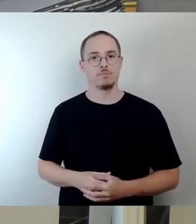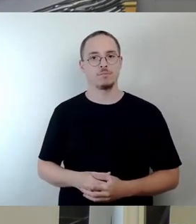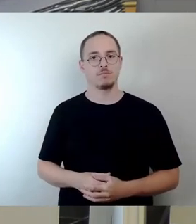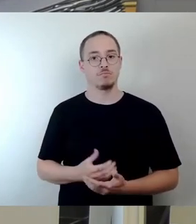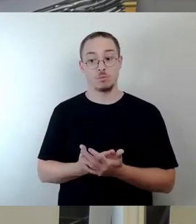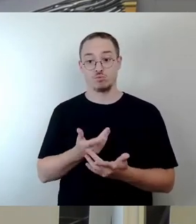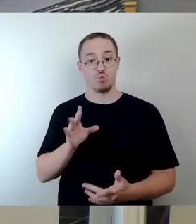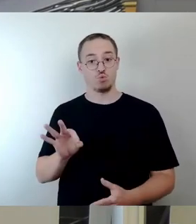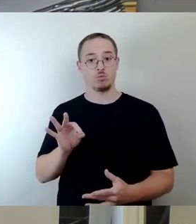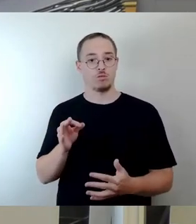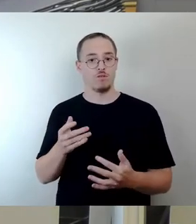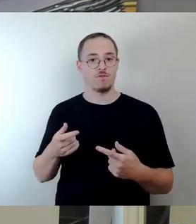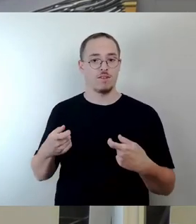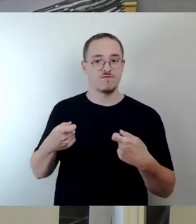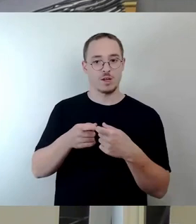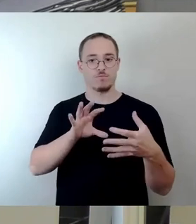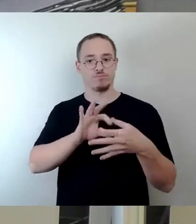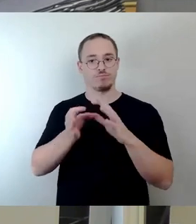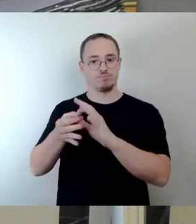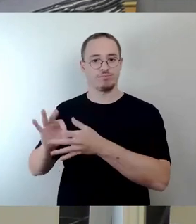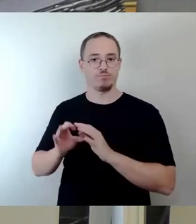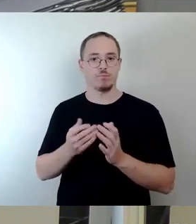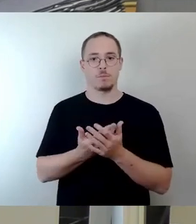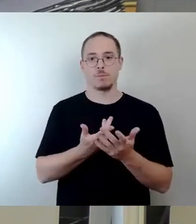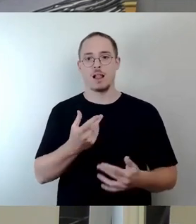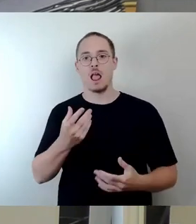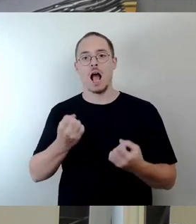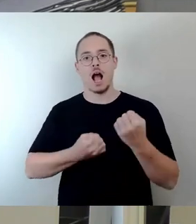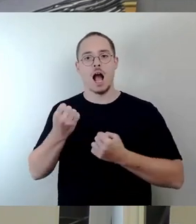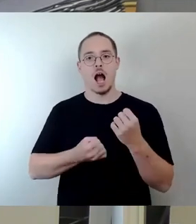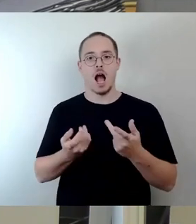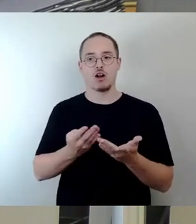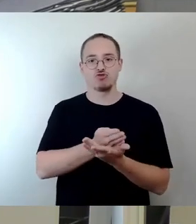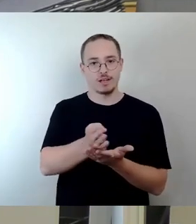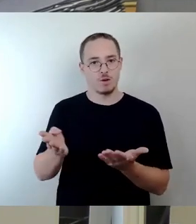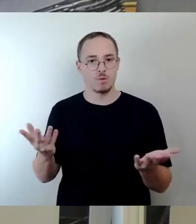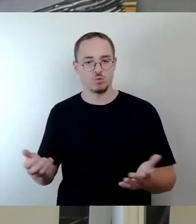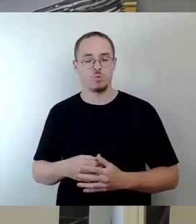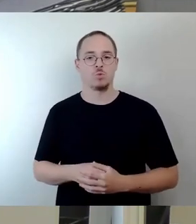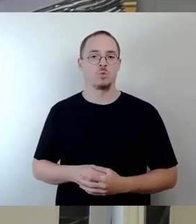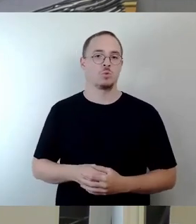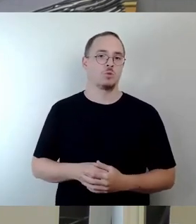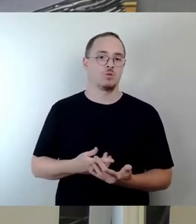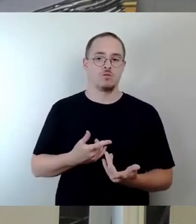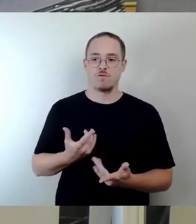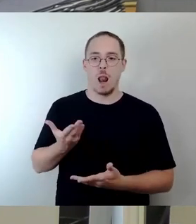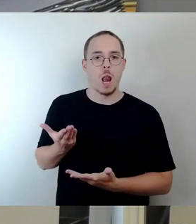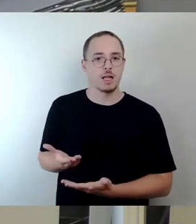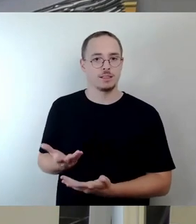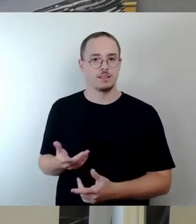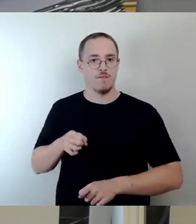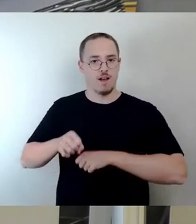bis hin zum Carsharing. Es gibt Lastenräder zum Ausleihen. Alles das sind Dinge, die es vor fünf Jahren noch nicht gegeben hat.